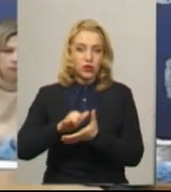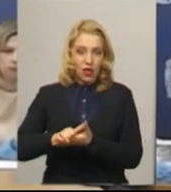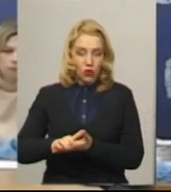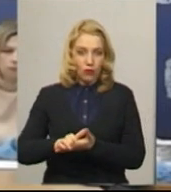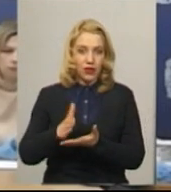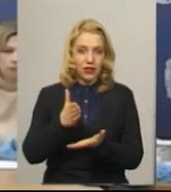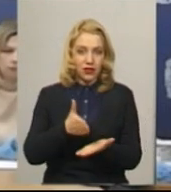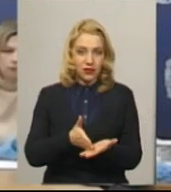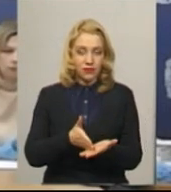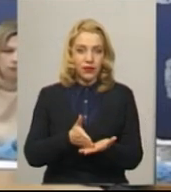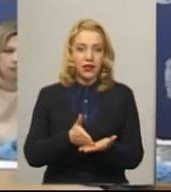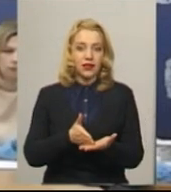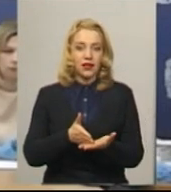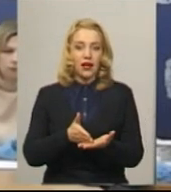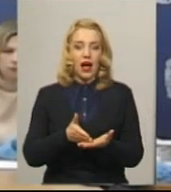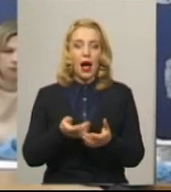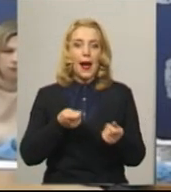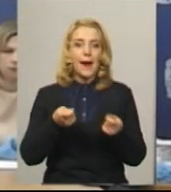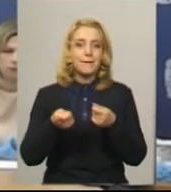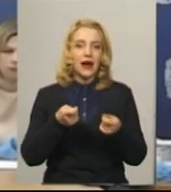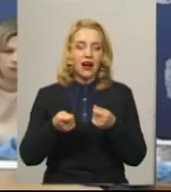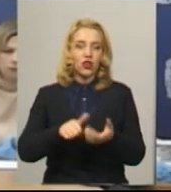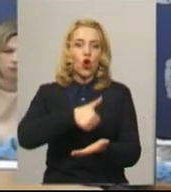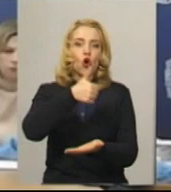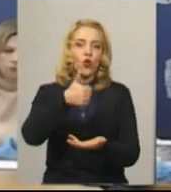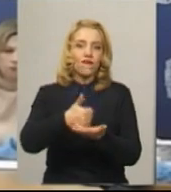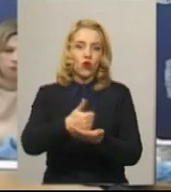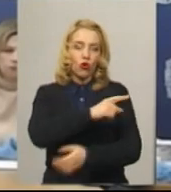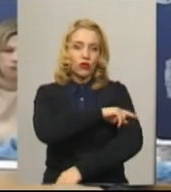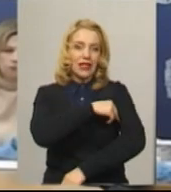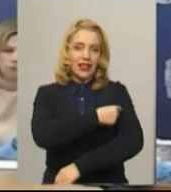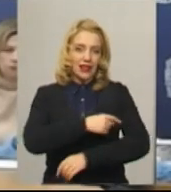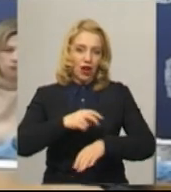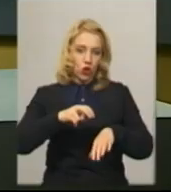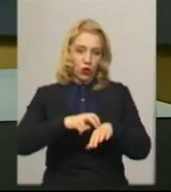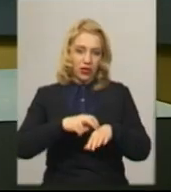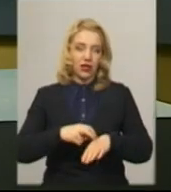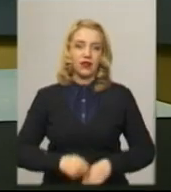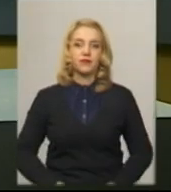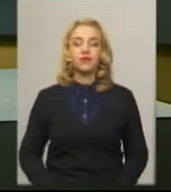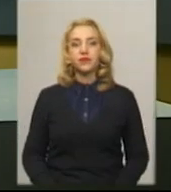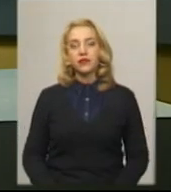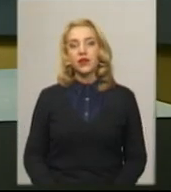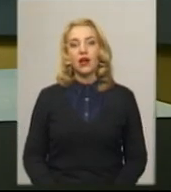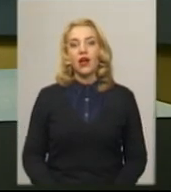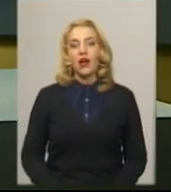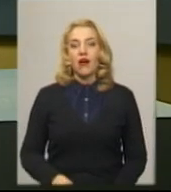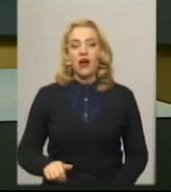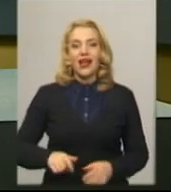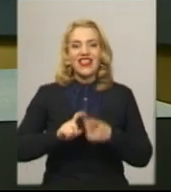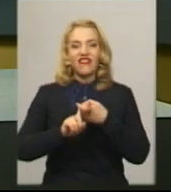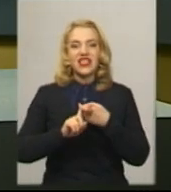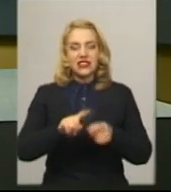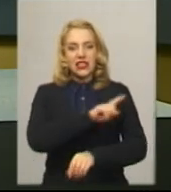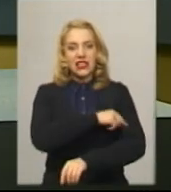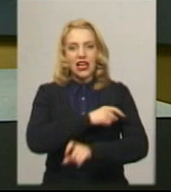безпосередньо апарат головного санітарного лікаря, тобто такі місця є. В інфекційній лікарні